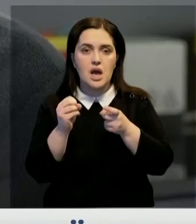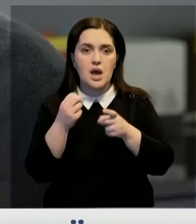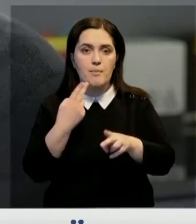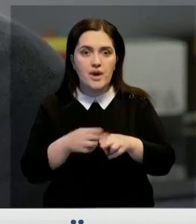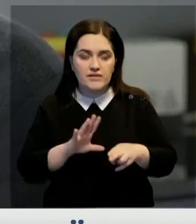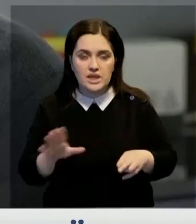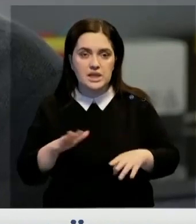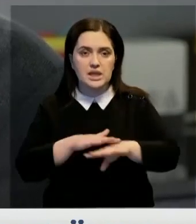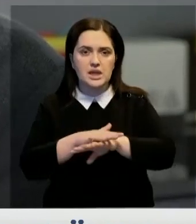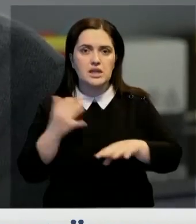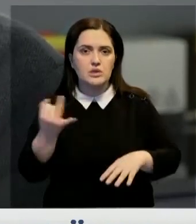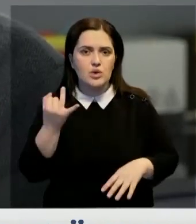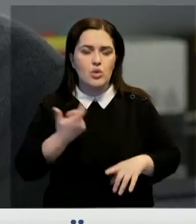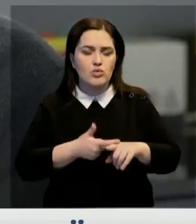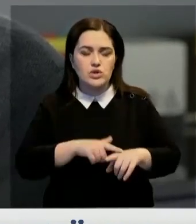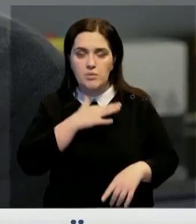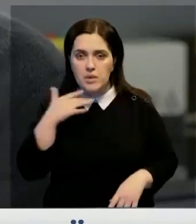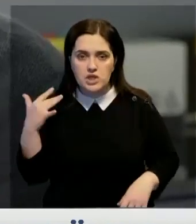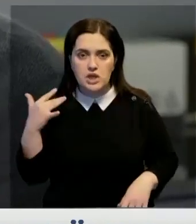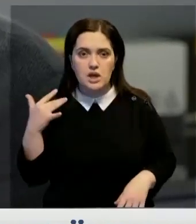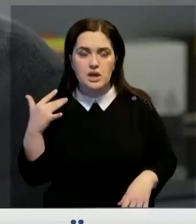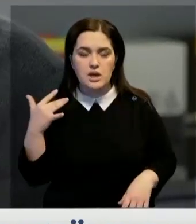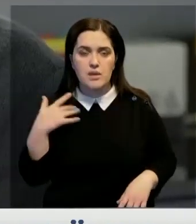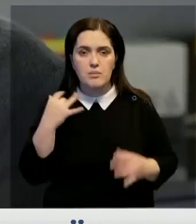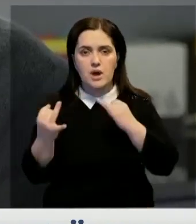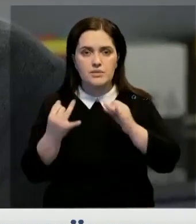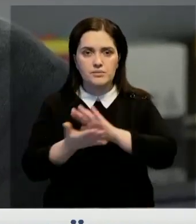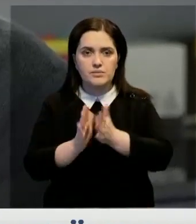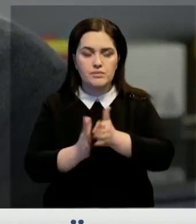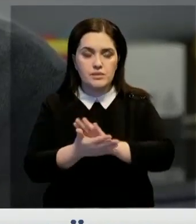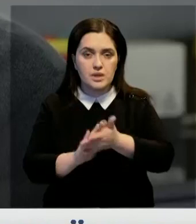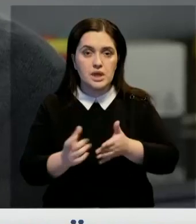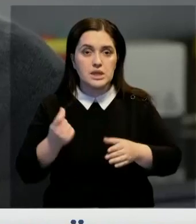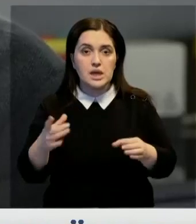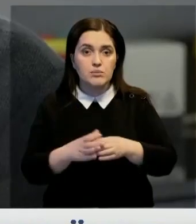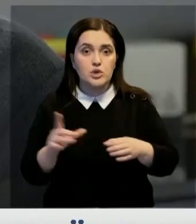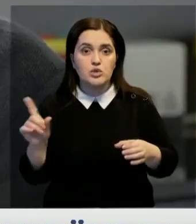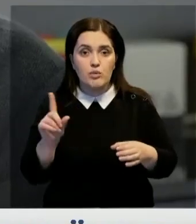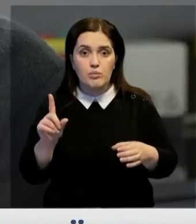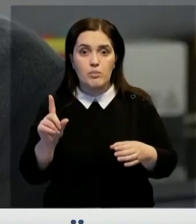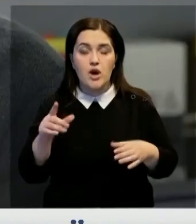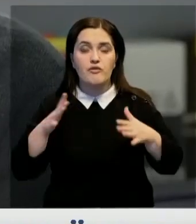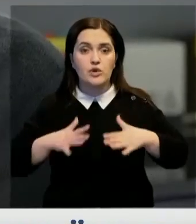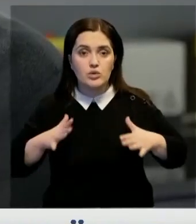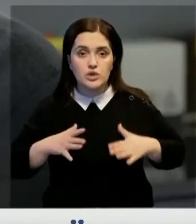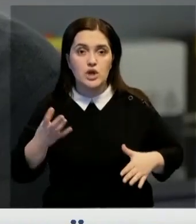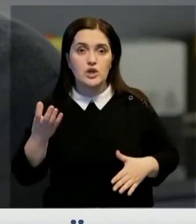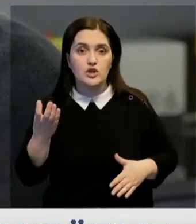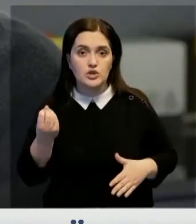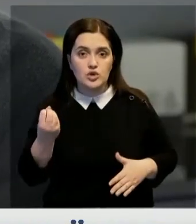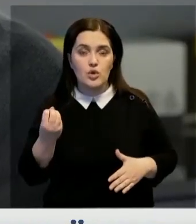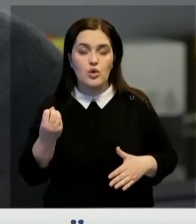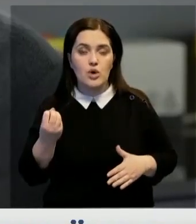заинтересована нас очень большая. Мы ведем переговоры с несколькими компаниями для того, чтобы параллельно в Грузии еще развить